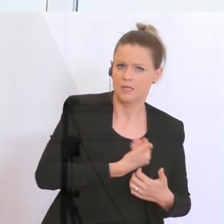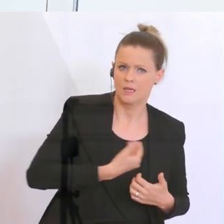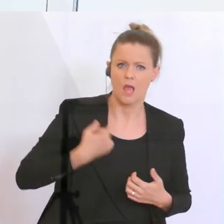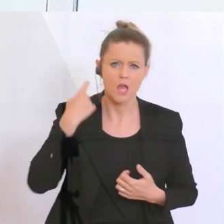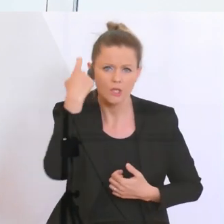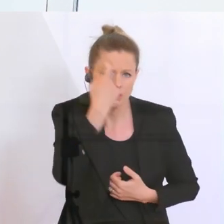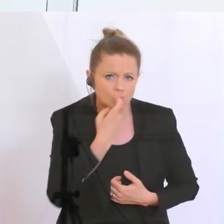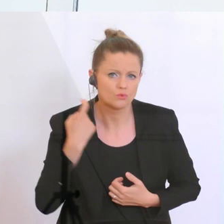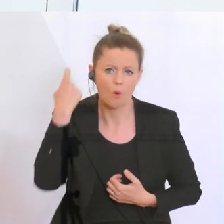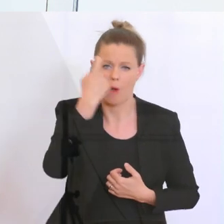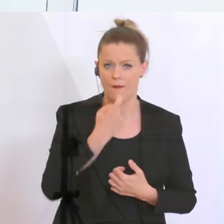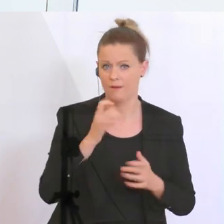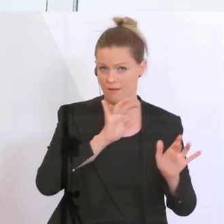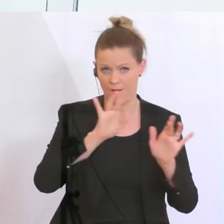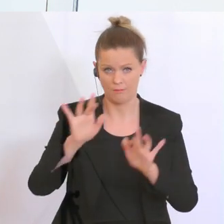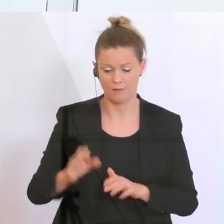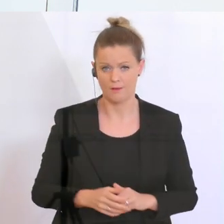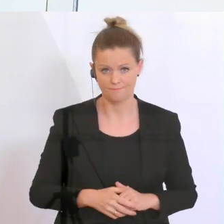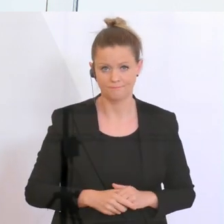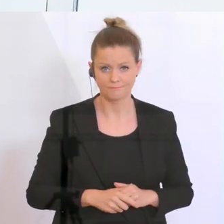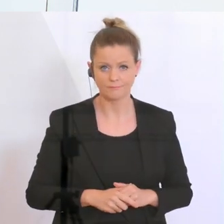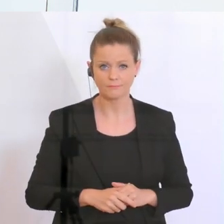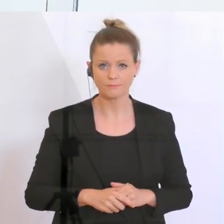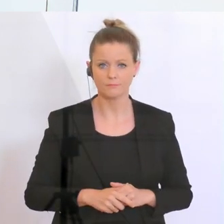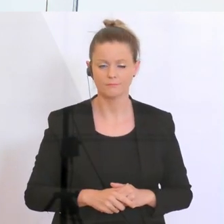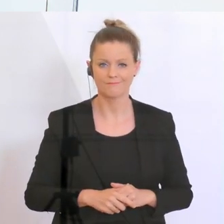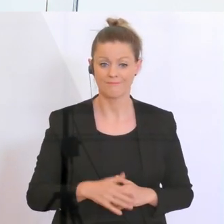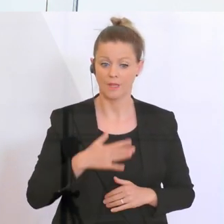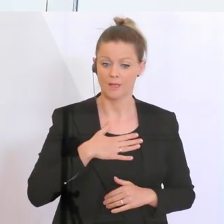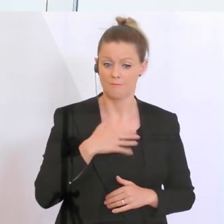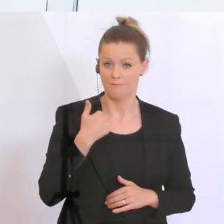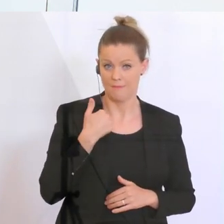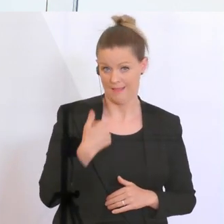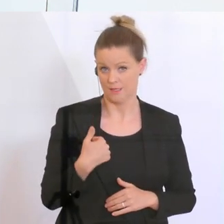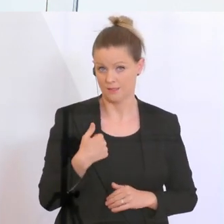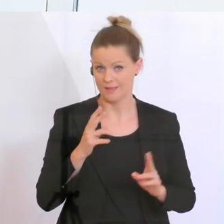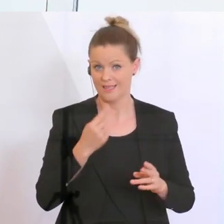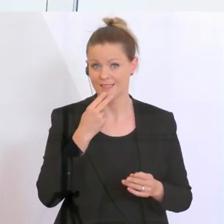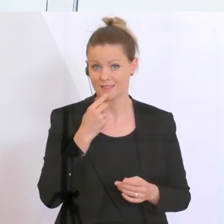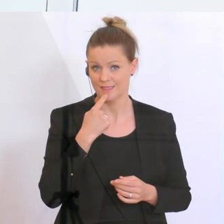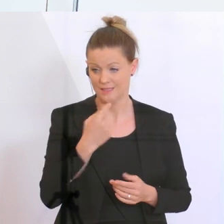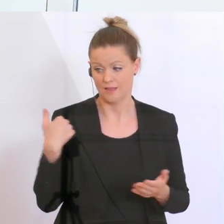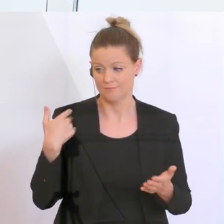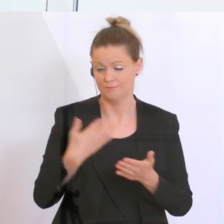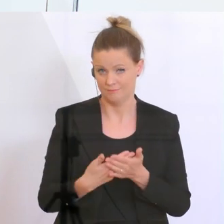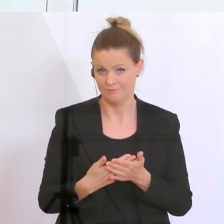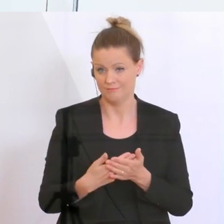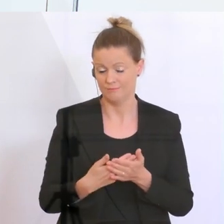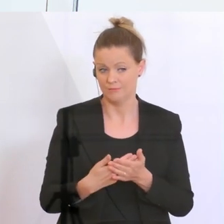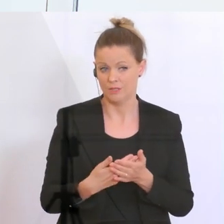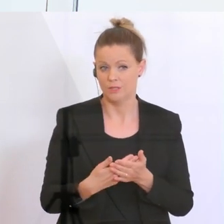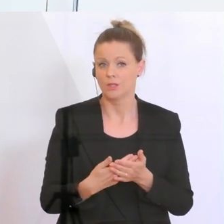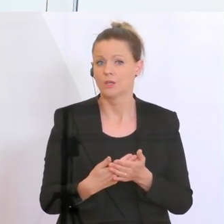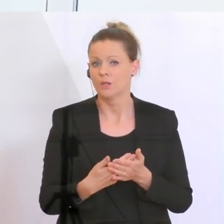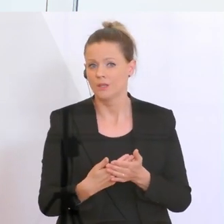Zukunft machen. Ich kann, glaube ich, von unserer Seite aus sagen, dass in den letzten Wochen die Zusammenarbeit zwischen